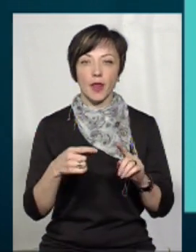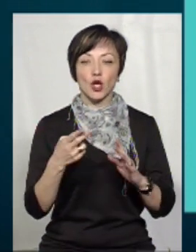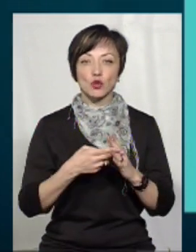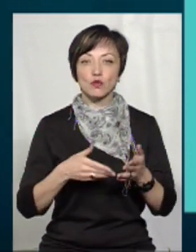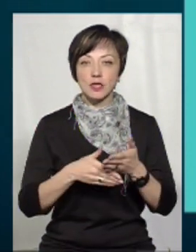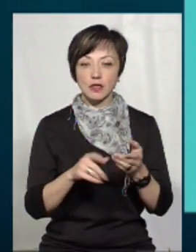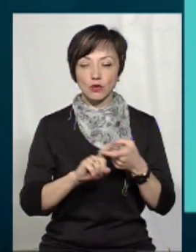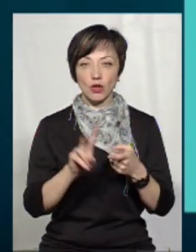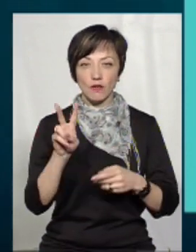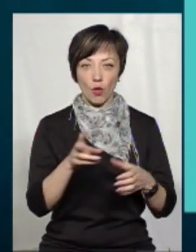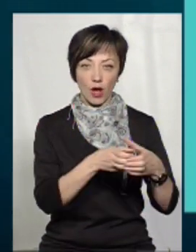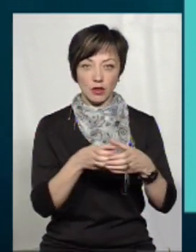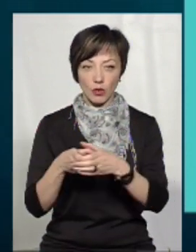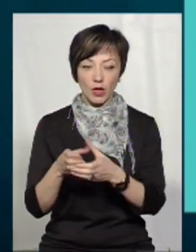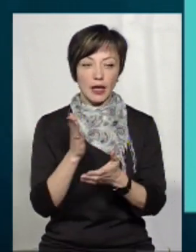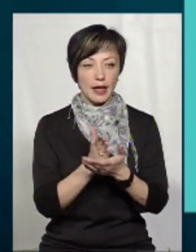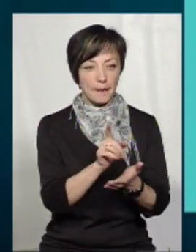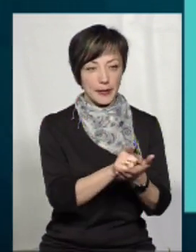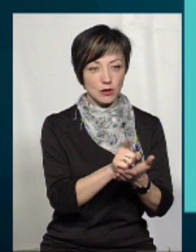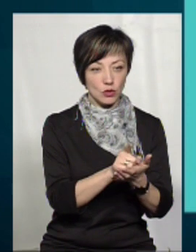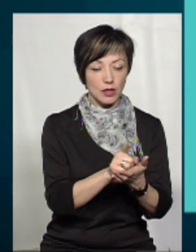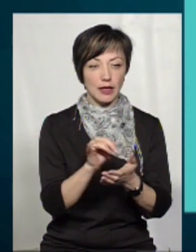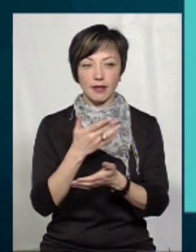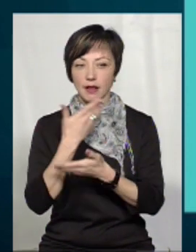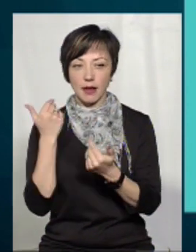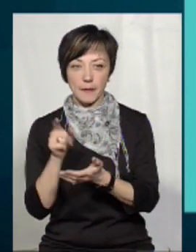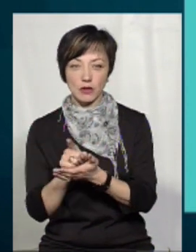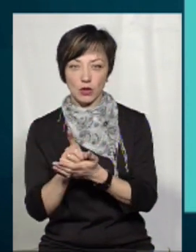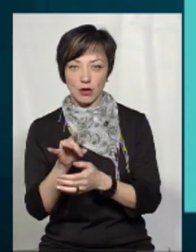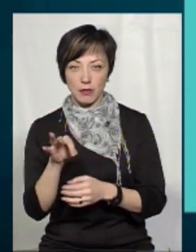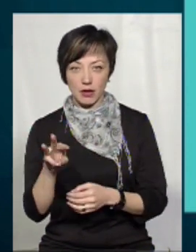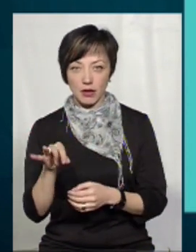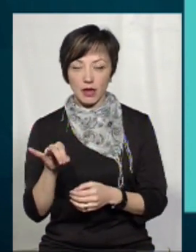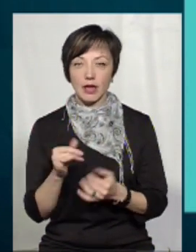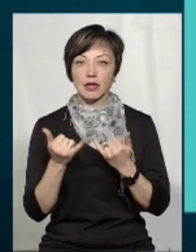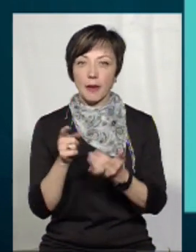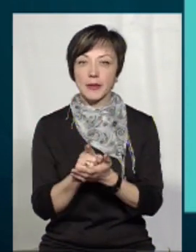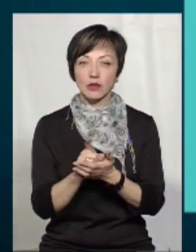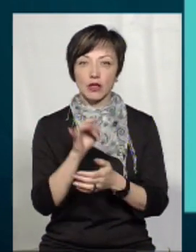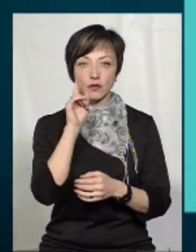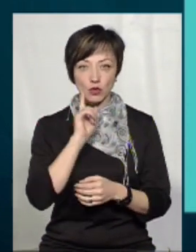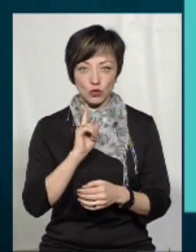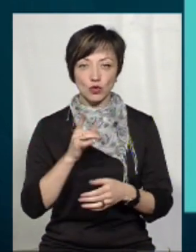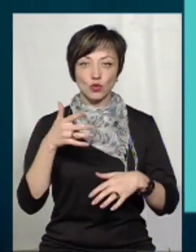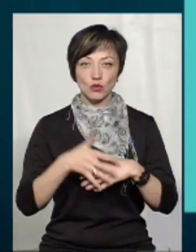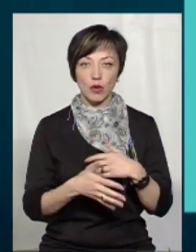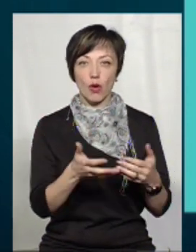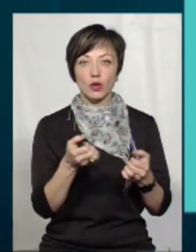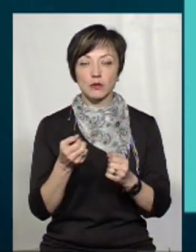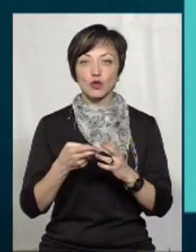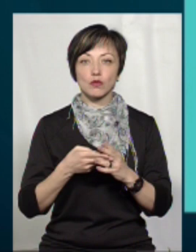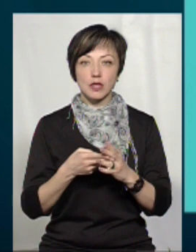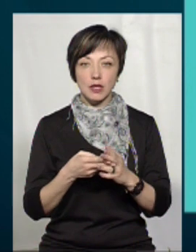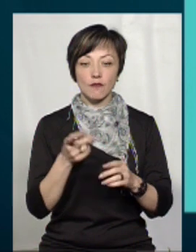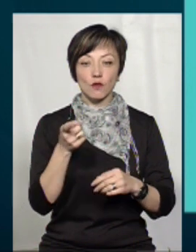Субсидія стосується двох категорій громадян, які є пенсіонерами і які не є пенсіонерами. Для пенсіонерів все зручно і зрозуміло. Вони отримують